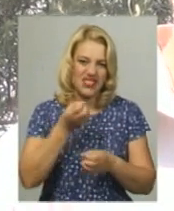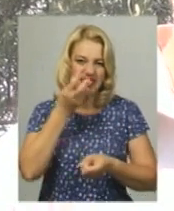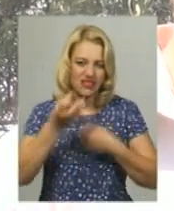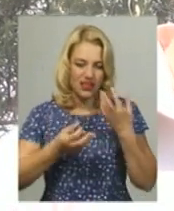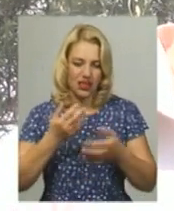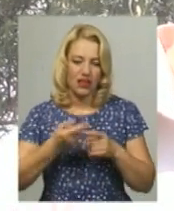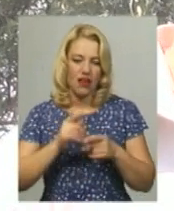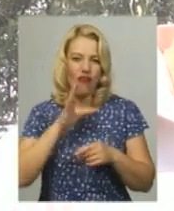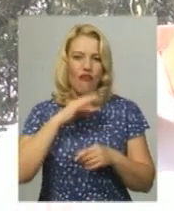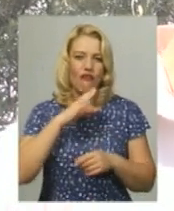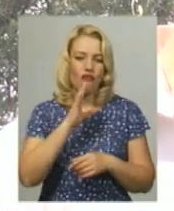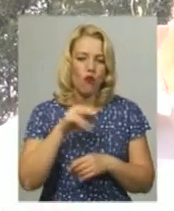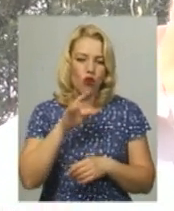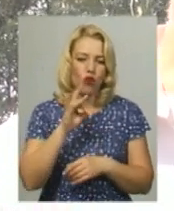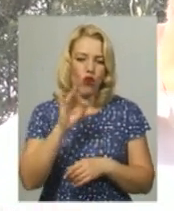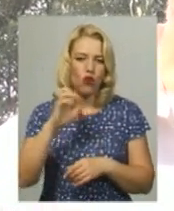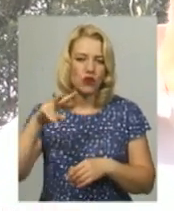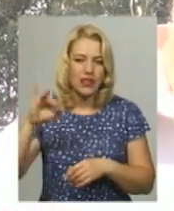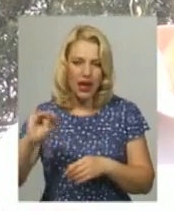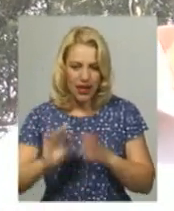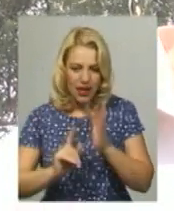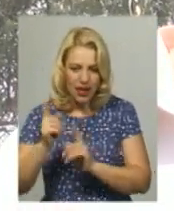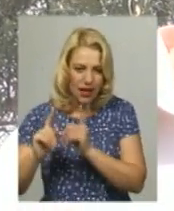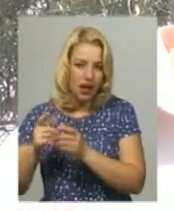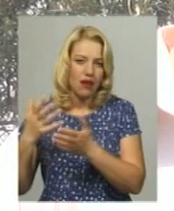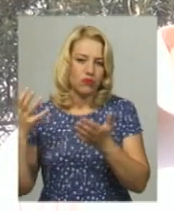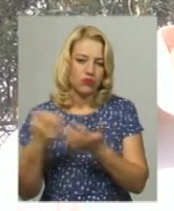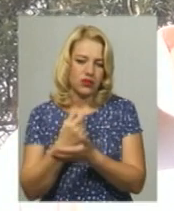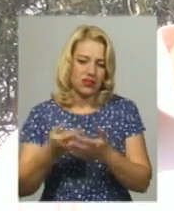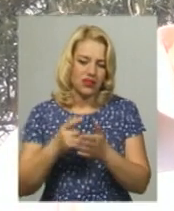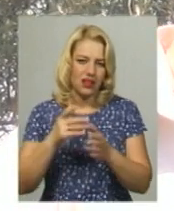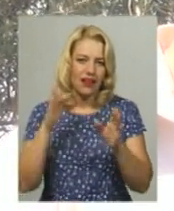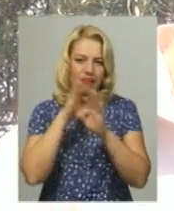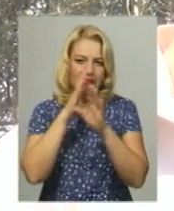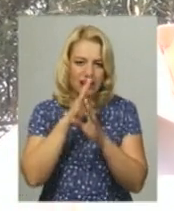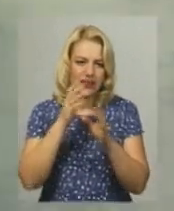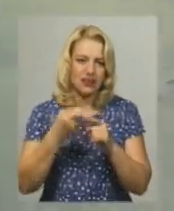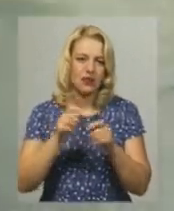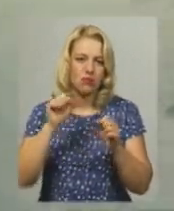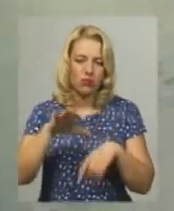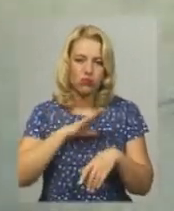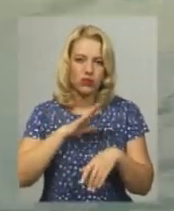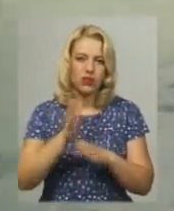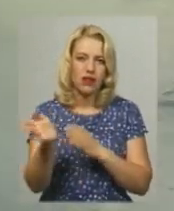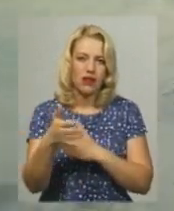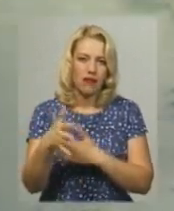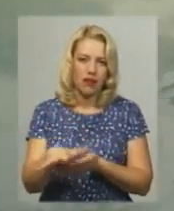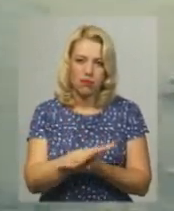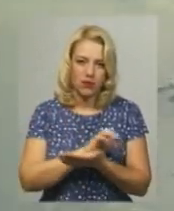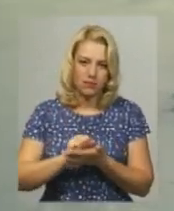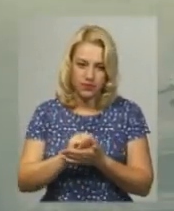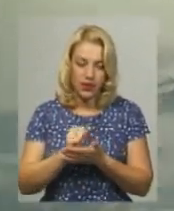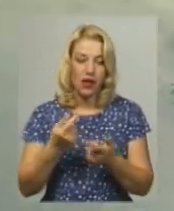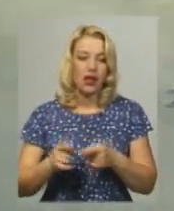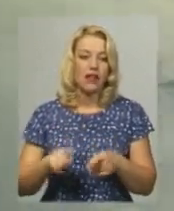кисень, забирають кисень і наступним шляхом може бути замор риби. Юрій Резніков каже, такі